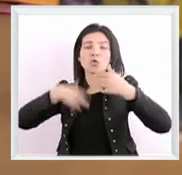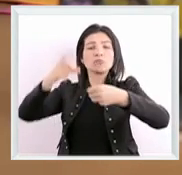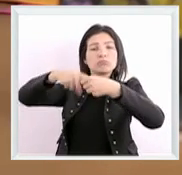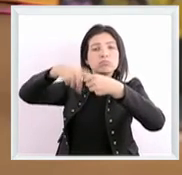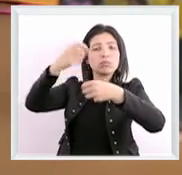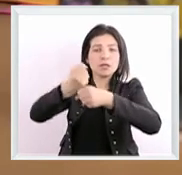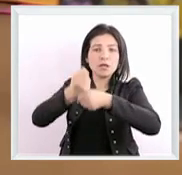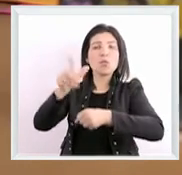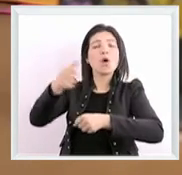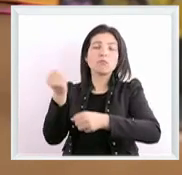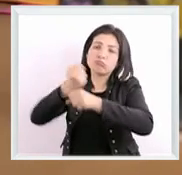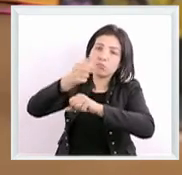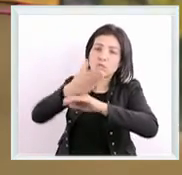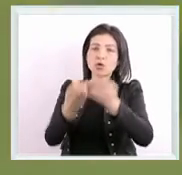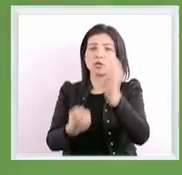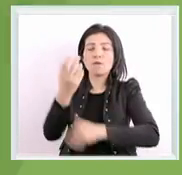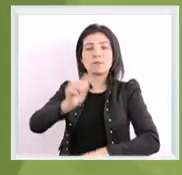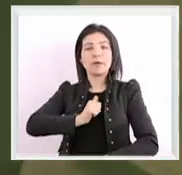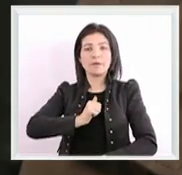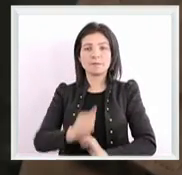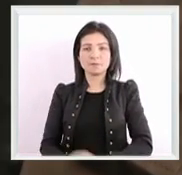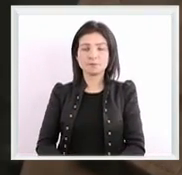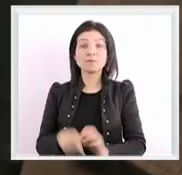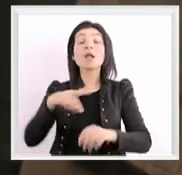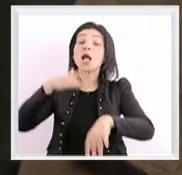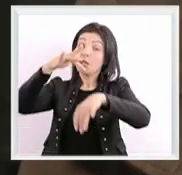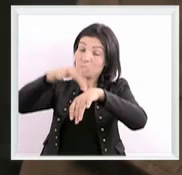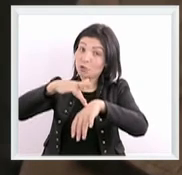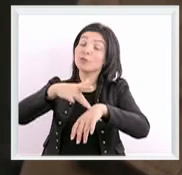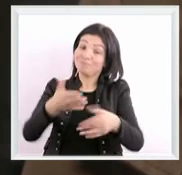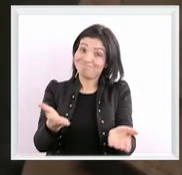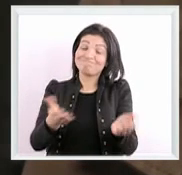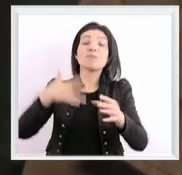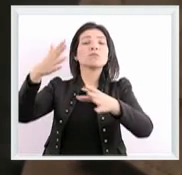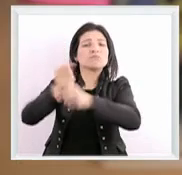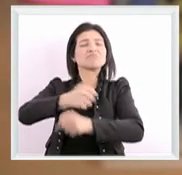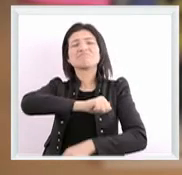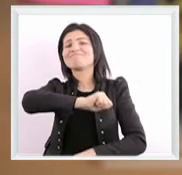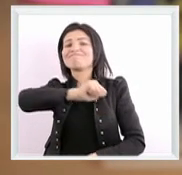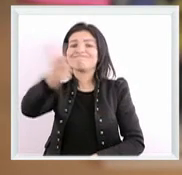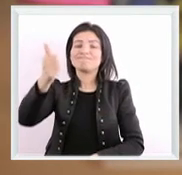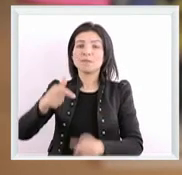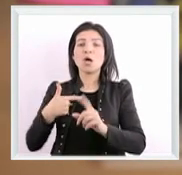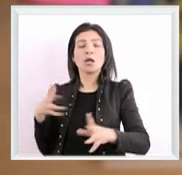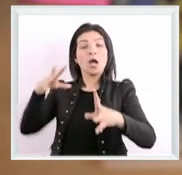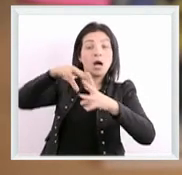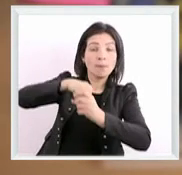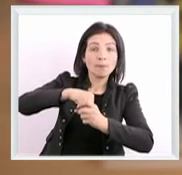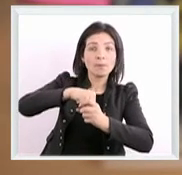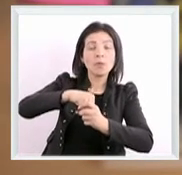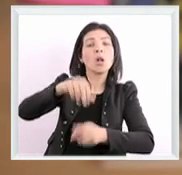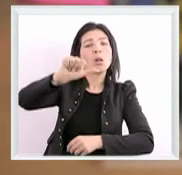التخدم ونشوف ناس حلت مشاريحها وحدها وكانت التجربة معناها ناجحة ودخلنا